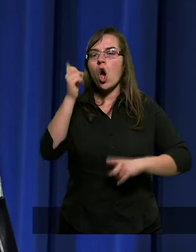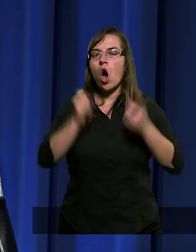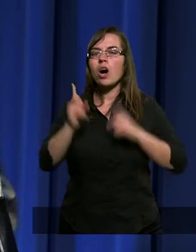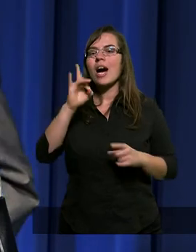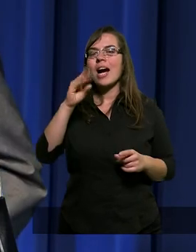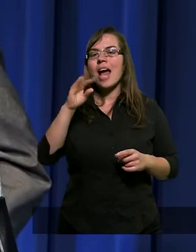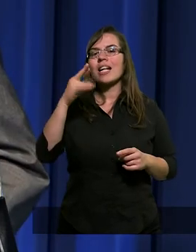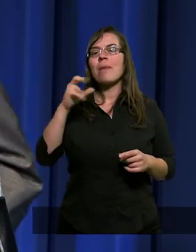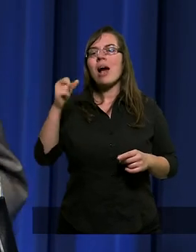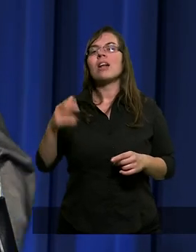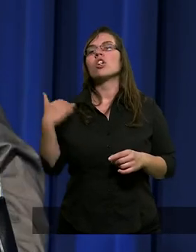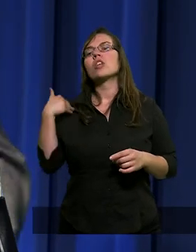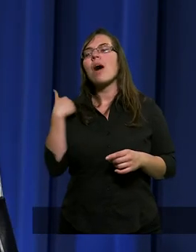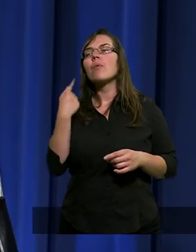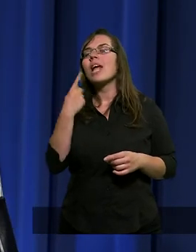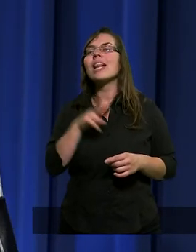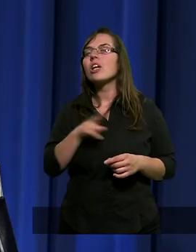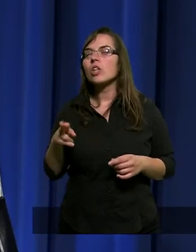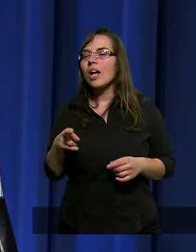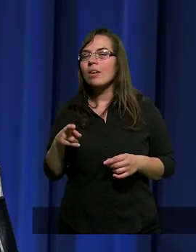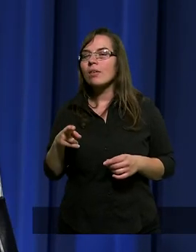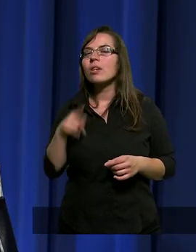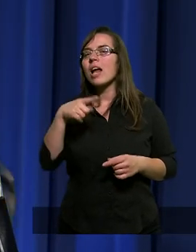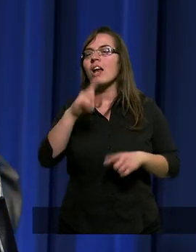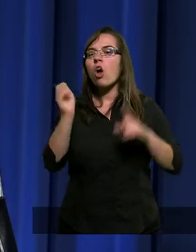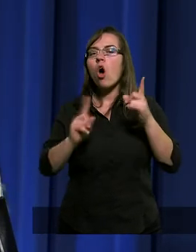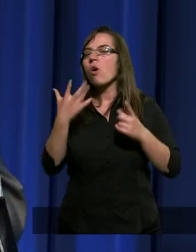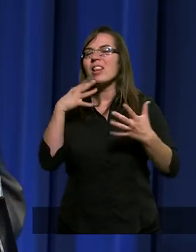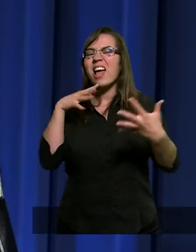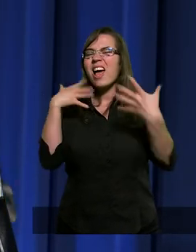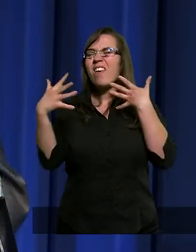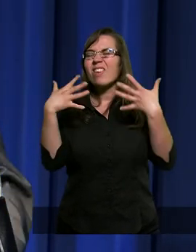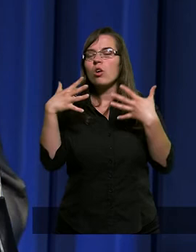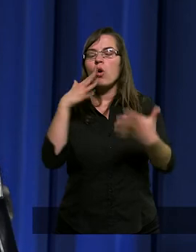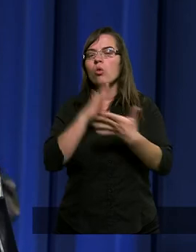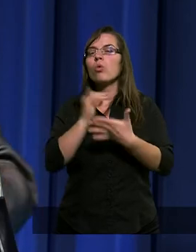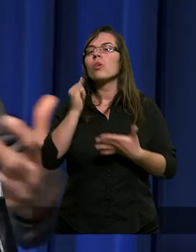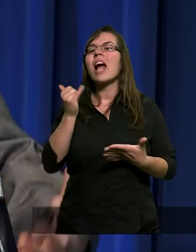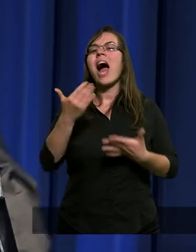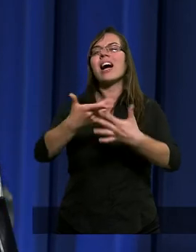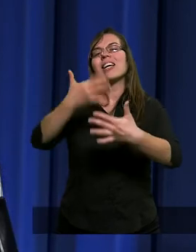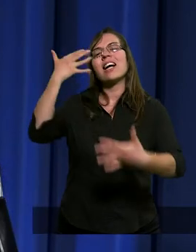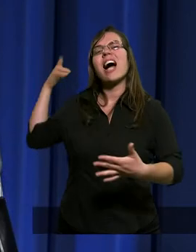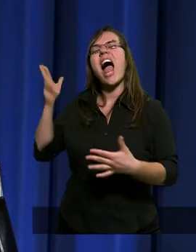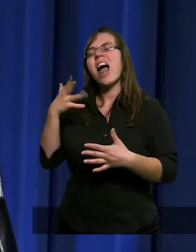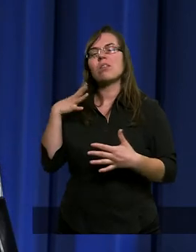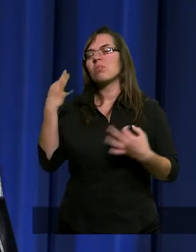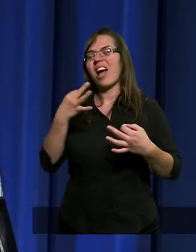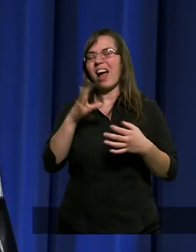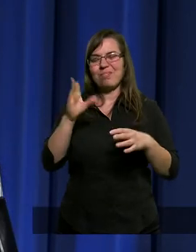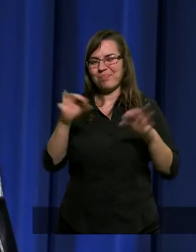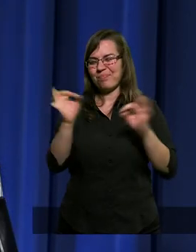Getsemane, chociaż żałuję jednej rzeczy, że ten ogrod nie wygląda już tak, jak wyglądał kiedyś.